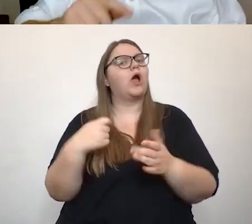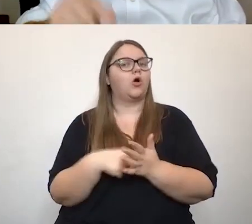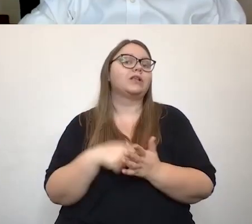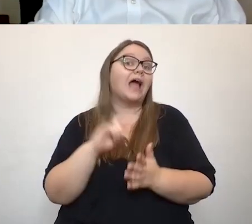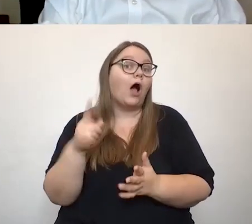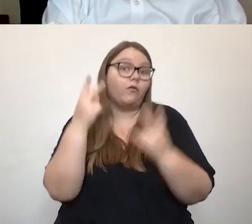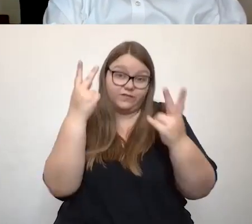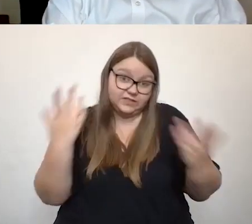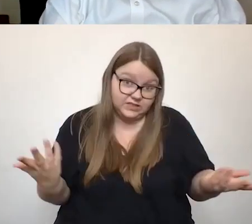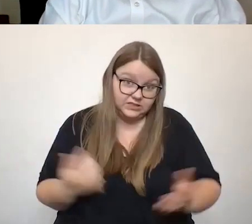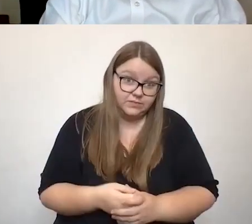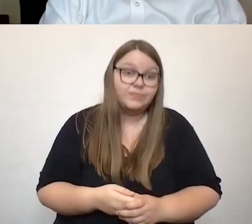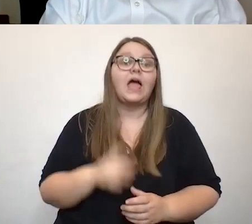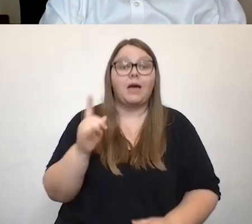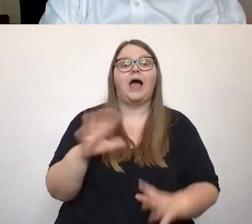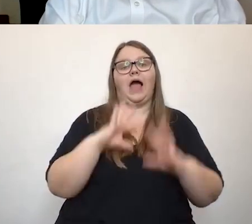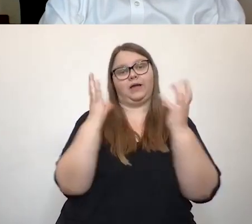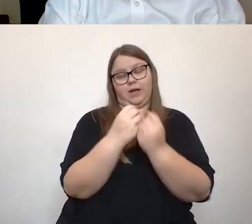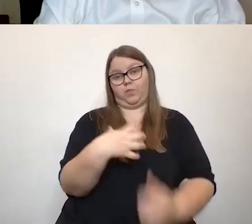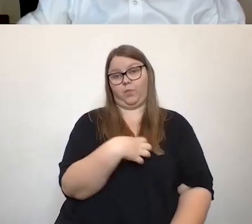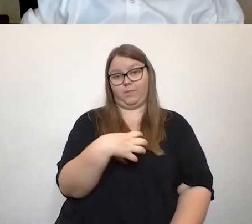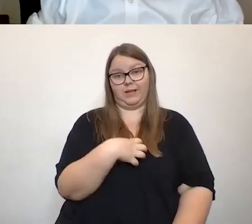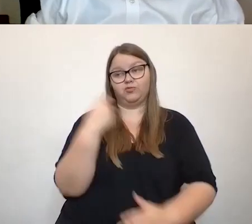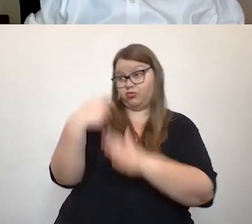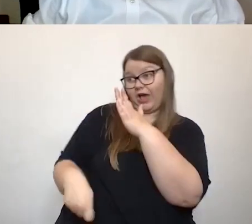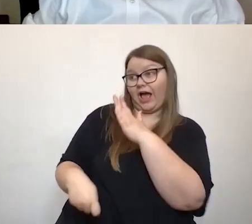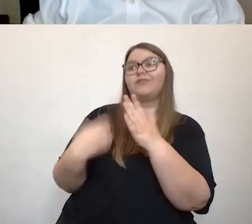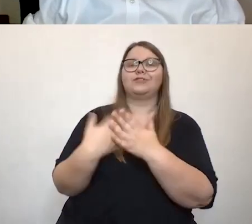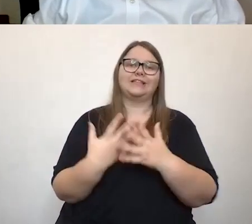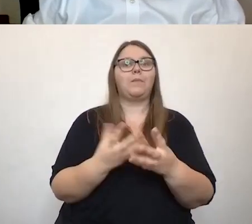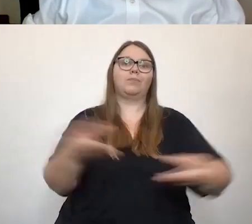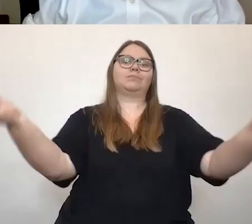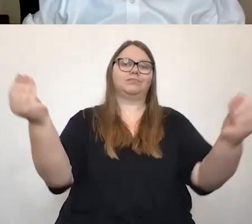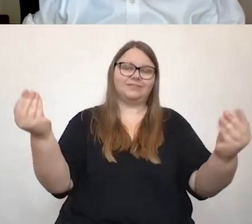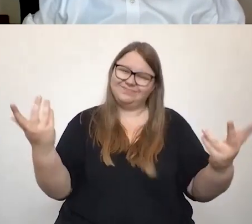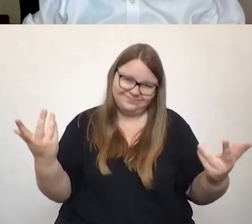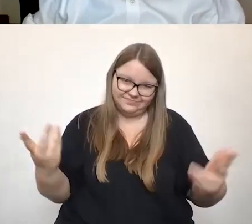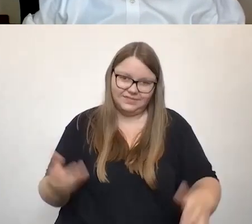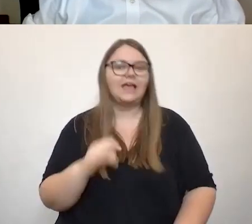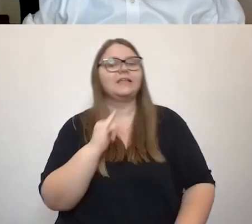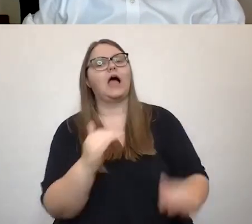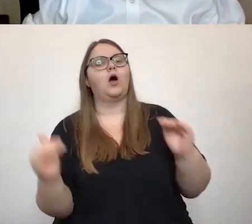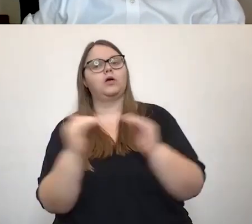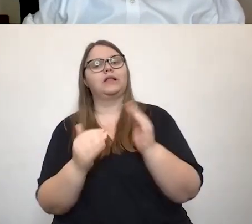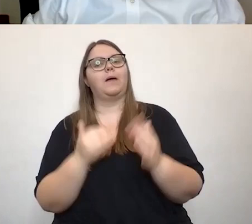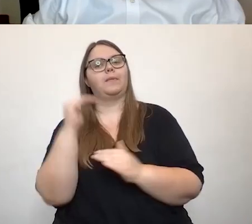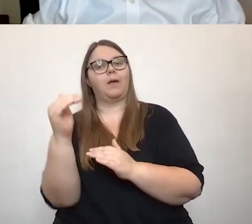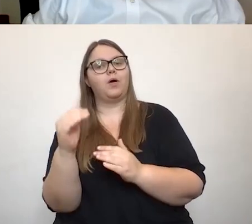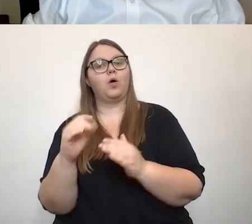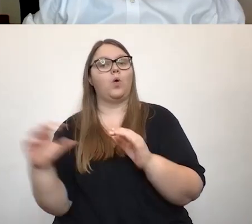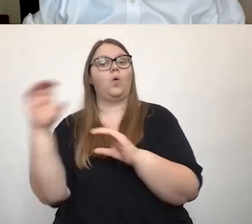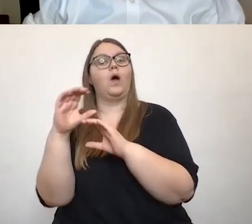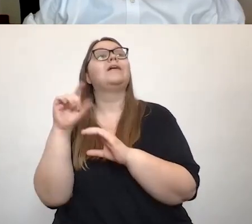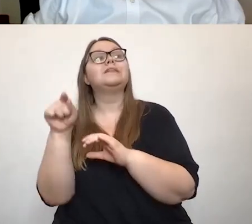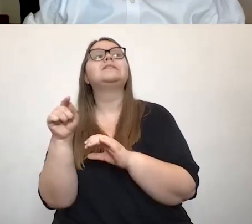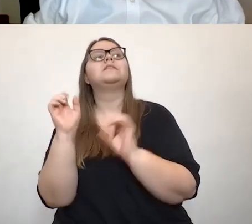nevertheless, es wird natürlich das Problem insgesamt nicht lösen, das ist Zweifelsfall. Ja und ich meine, mit einer höheren Ausgleichsabgabe hat man dann wieder mehr Möglichkeiten und